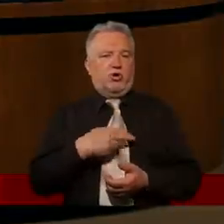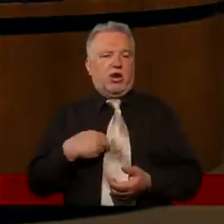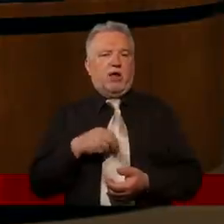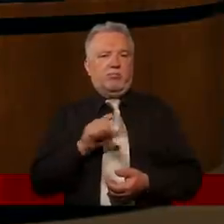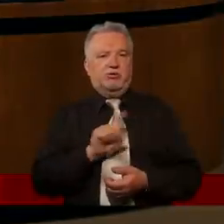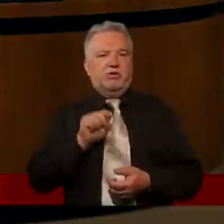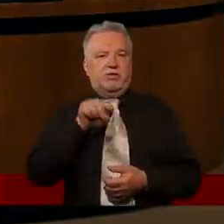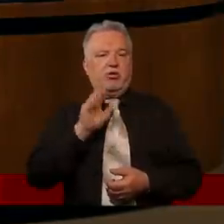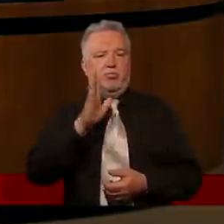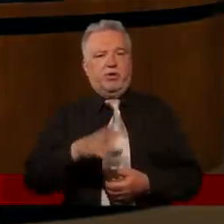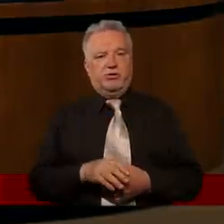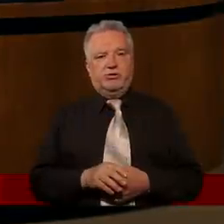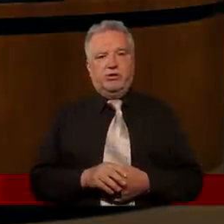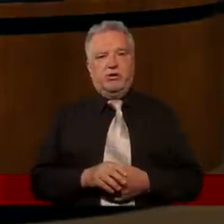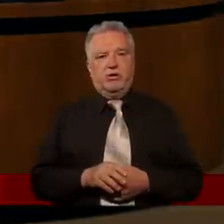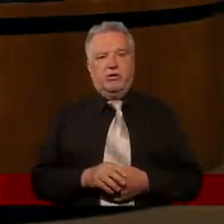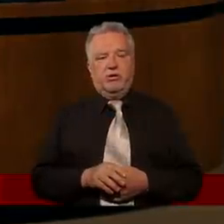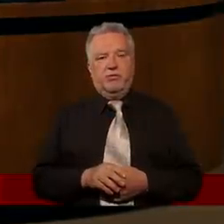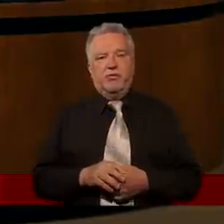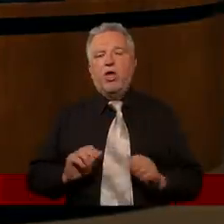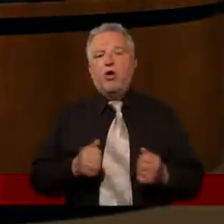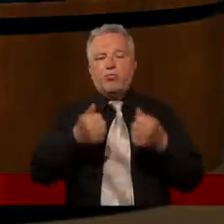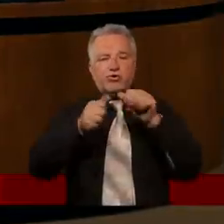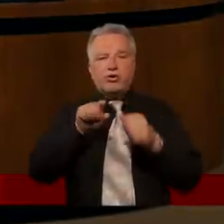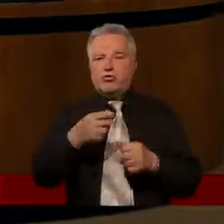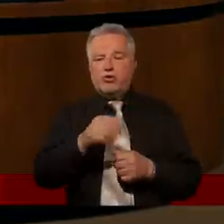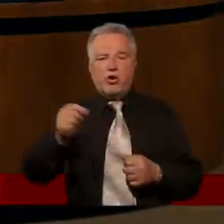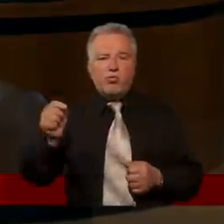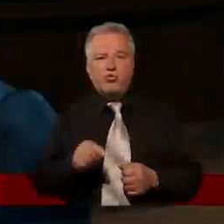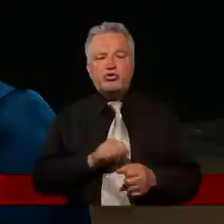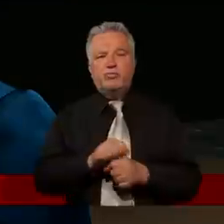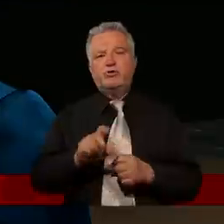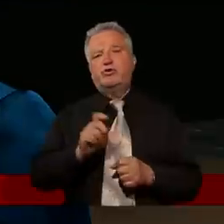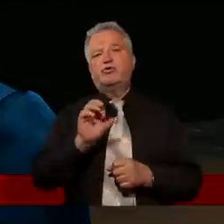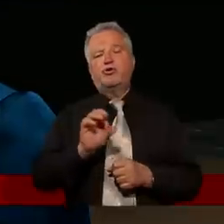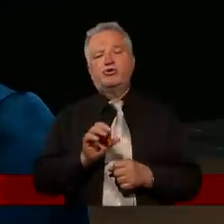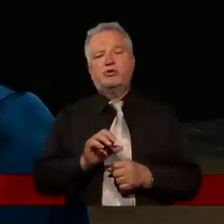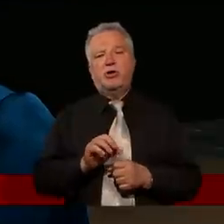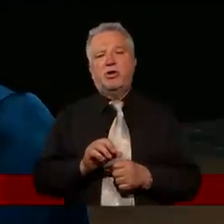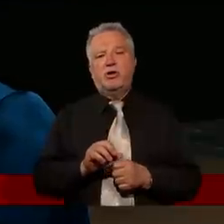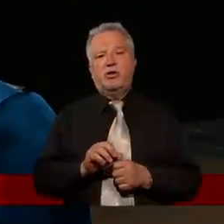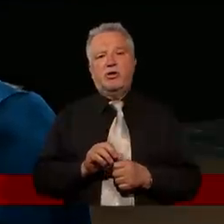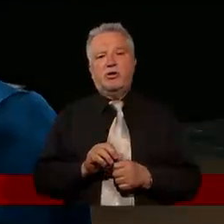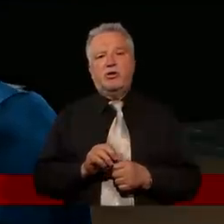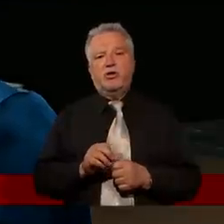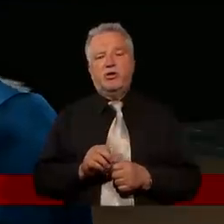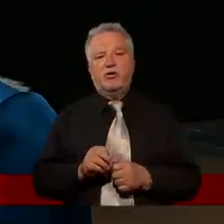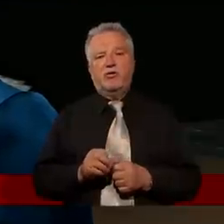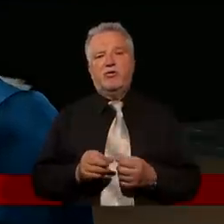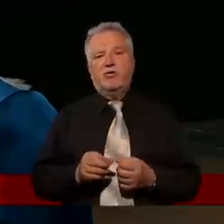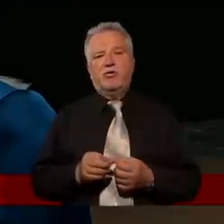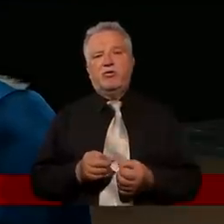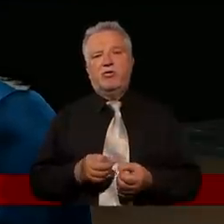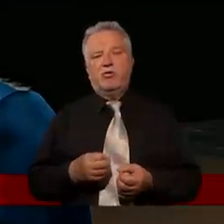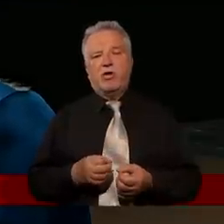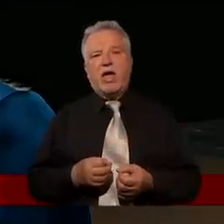innego słowa. Kiedy mówimy Bożek, to niekoniecznie jest to coś atrakcyjnego, ale kiedy popatrzymy, że to jest coś dla mnie takie ważne, takie cenne,